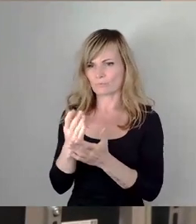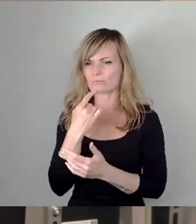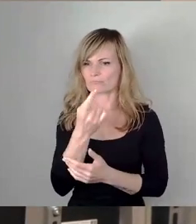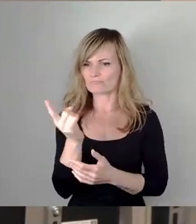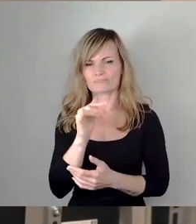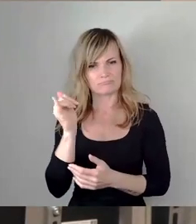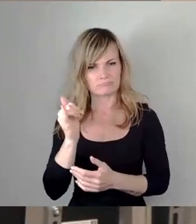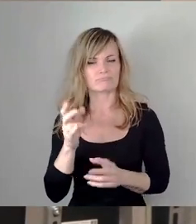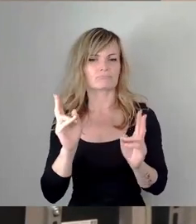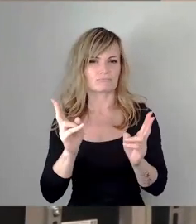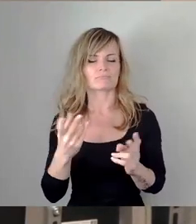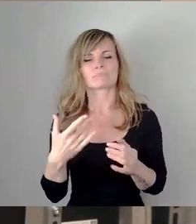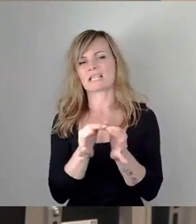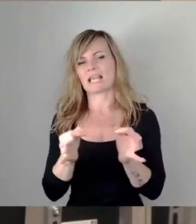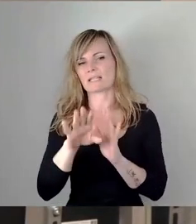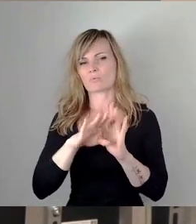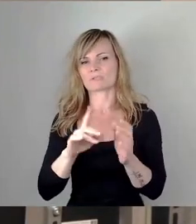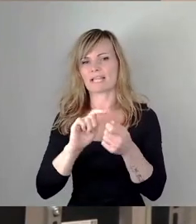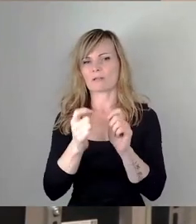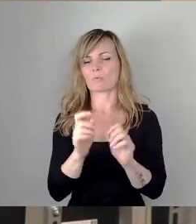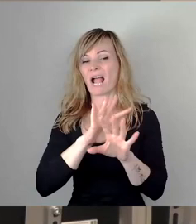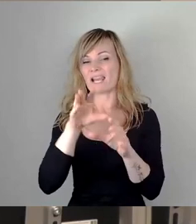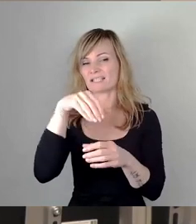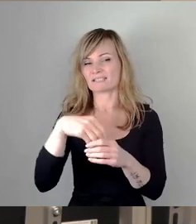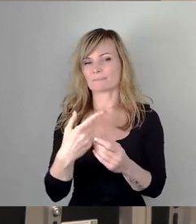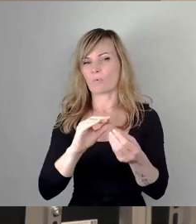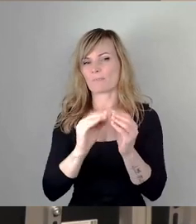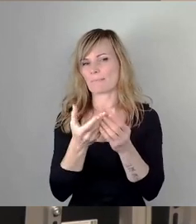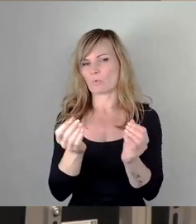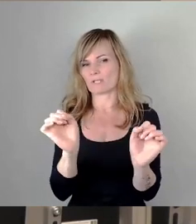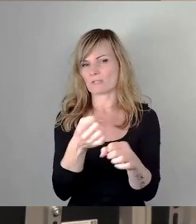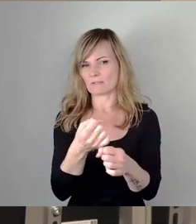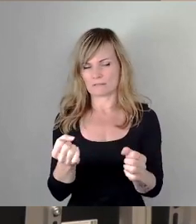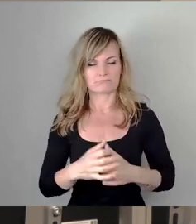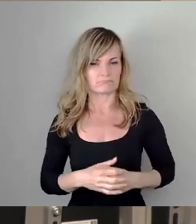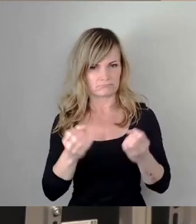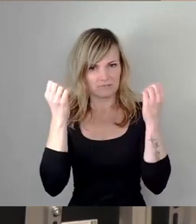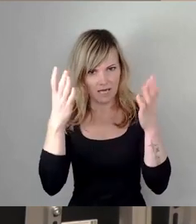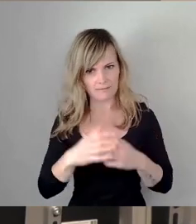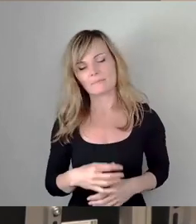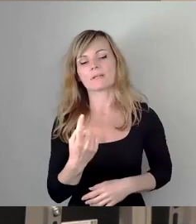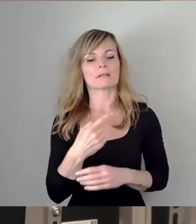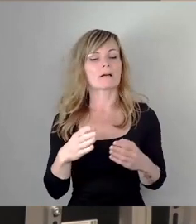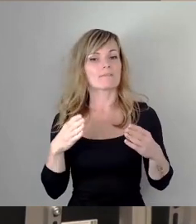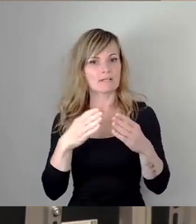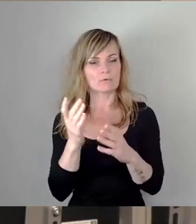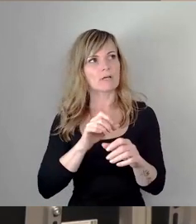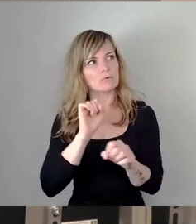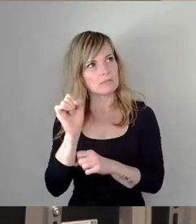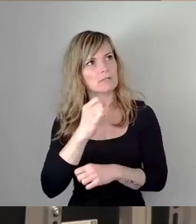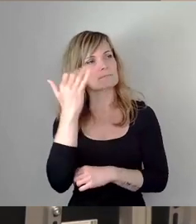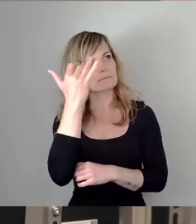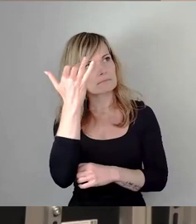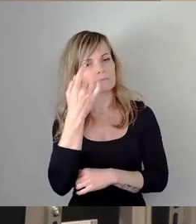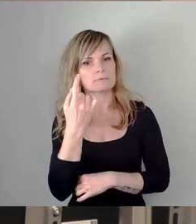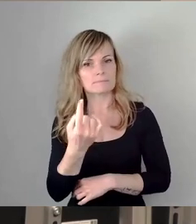Änderung der Satzung nicht alles, das Problem nicht lösen. Das ist klar. Uns als Fraktion erscheint es trotzdem bedenkenswert, mal